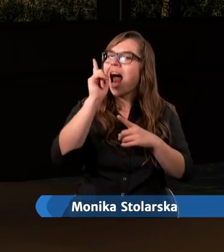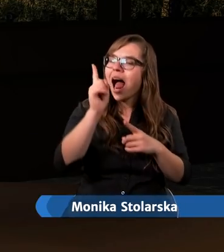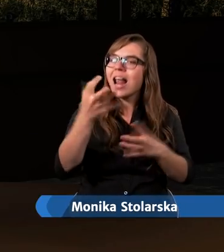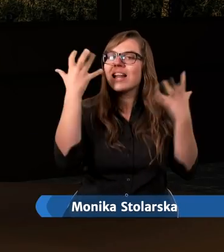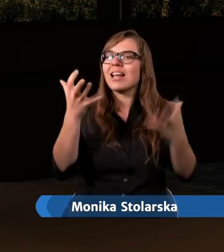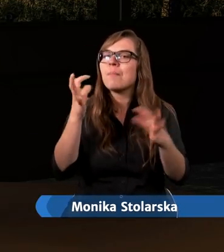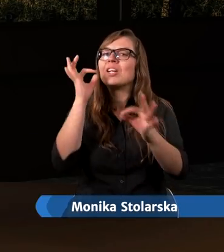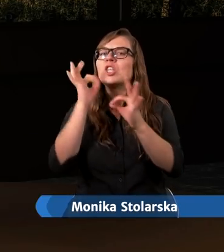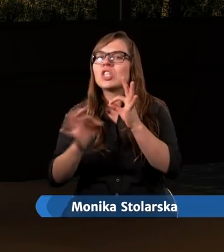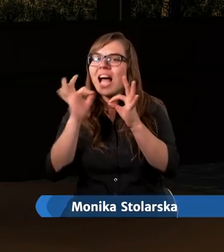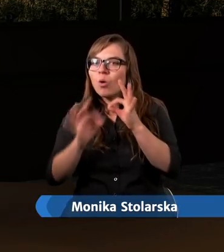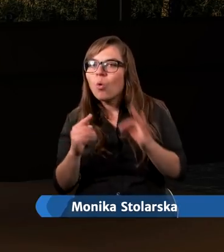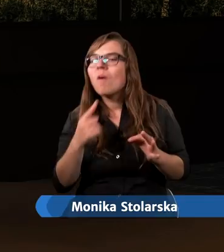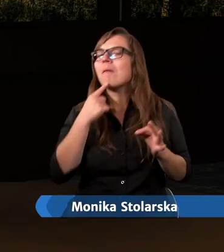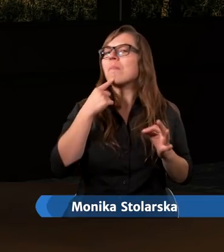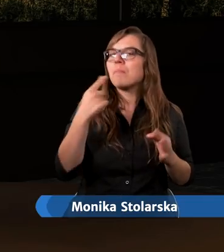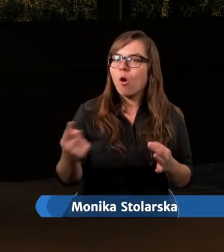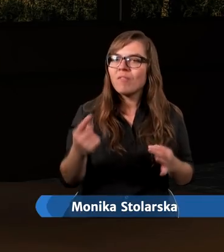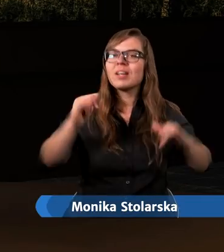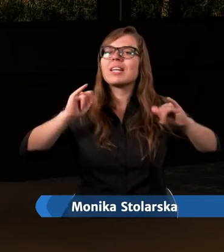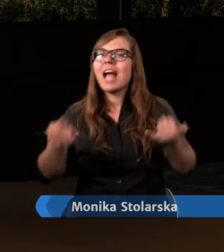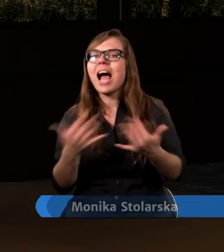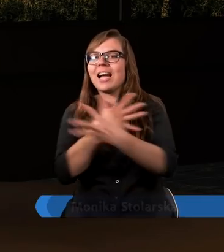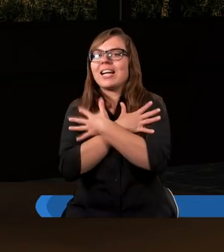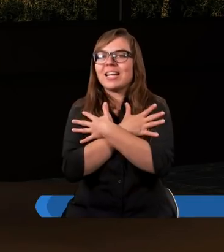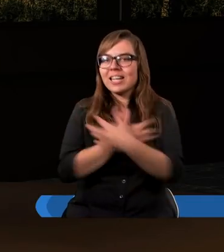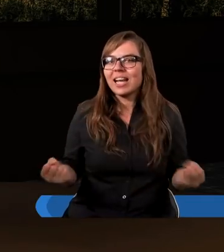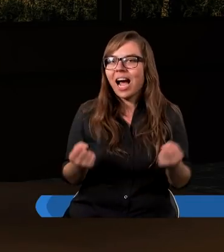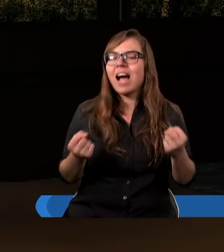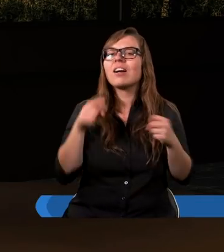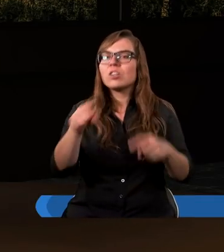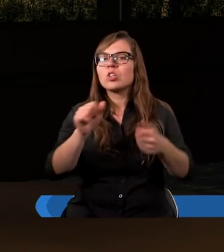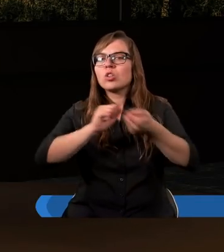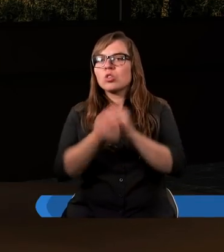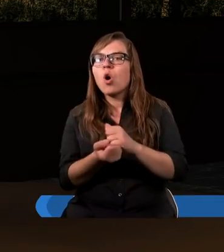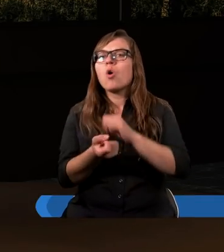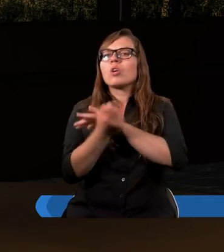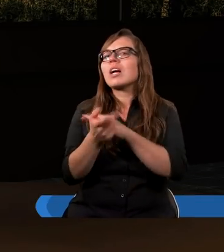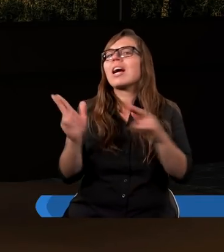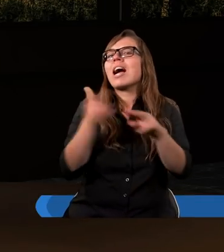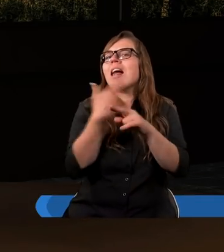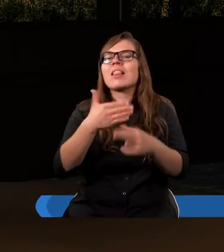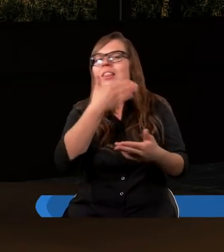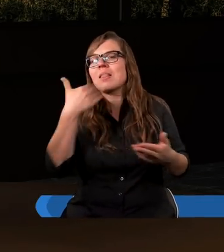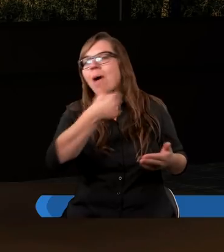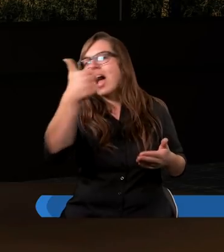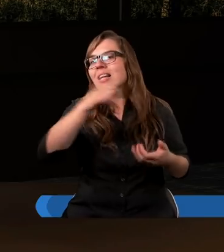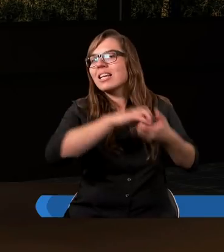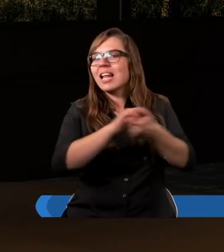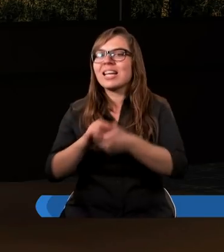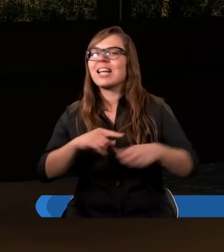szczegółowo powiedzieć, jak tragiczne skutki są, gdy nie ma jedności.